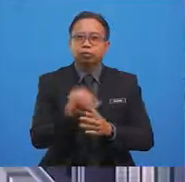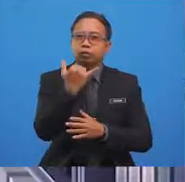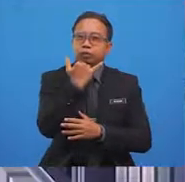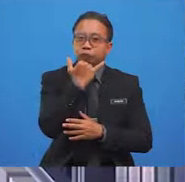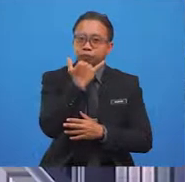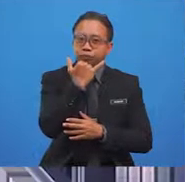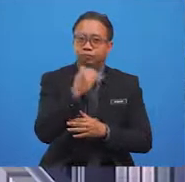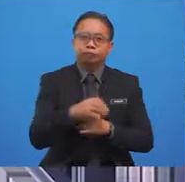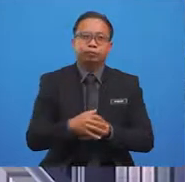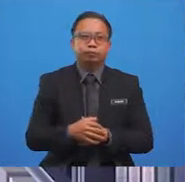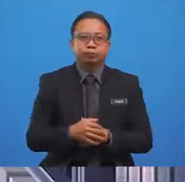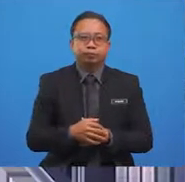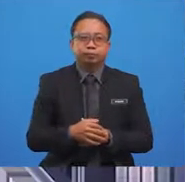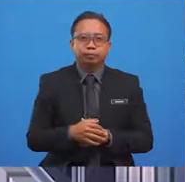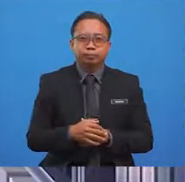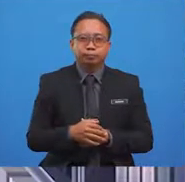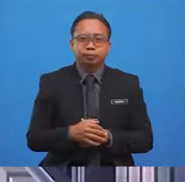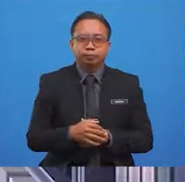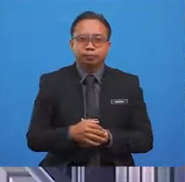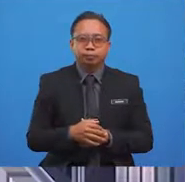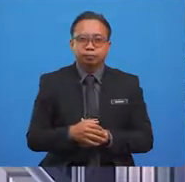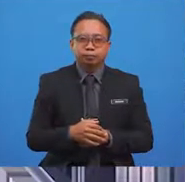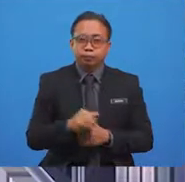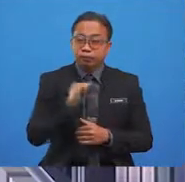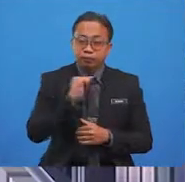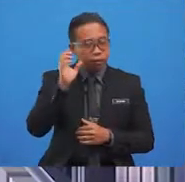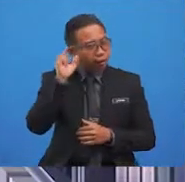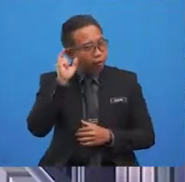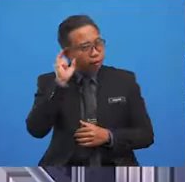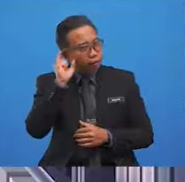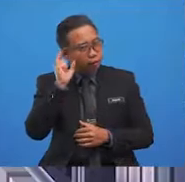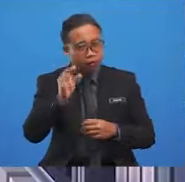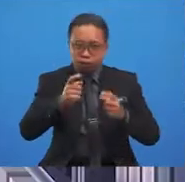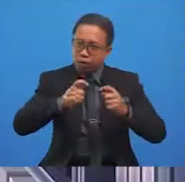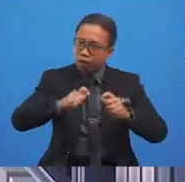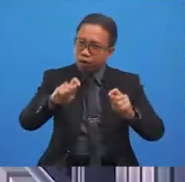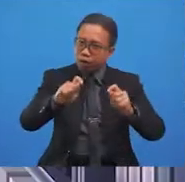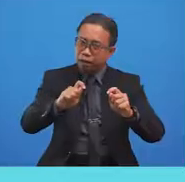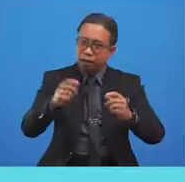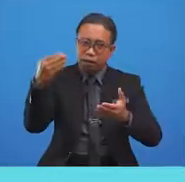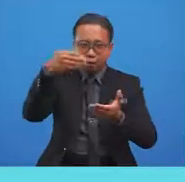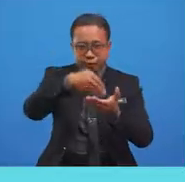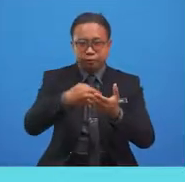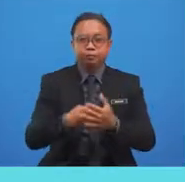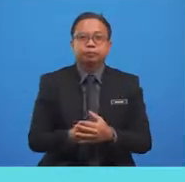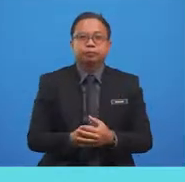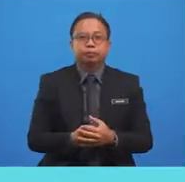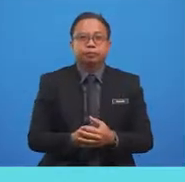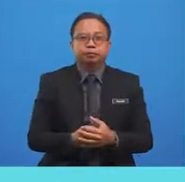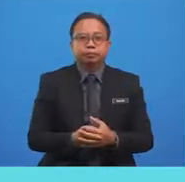Buzz. Oh, no, I hear try again. Hmm,